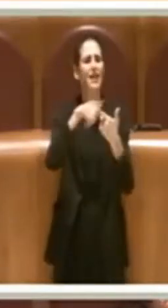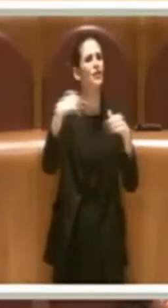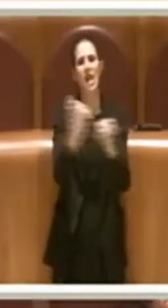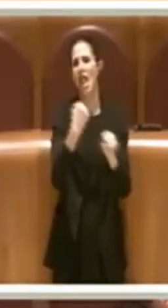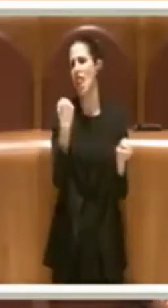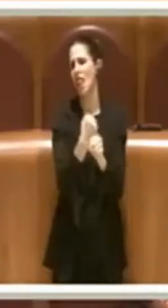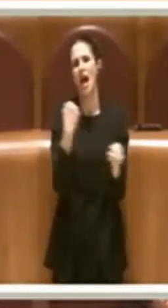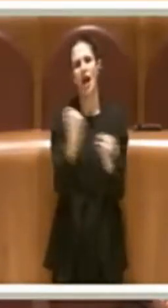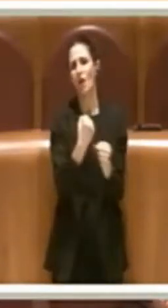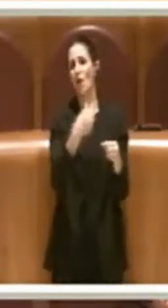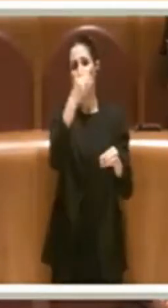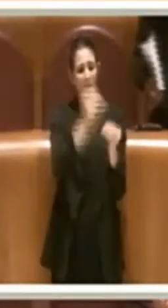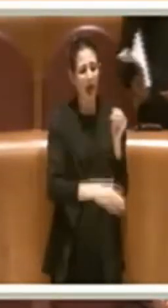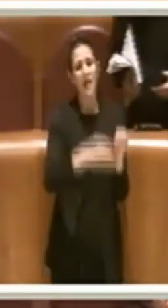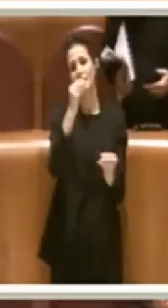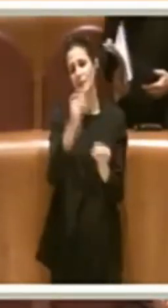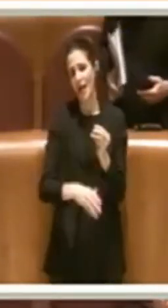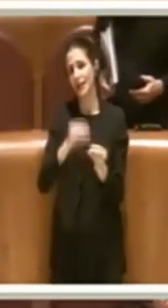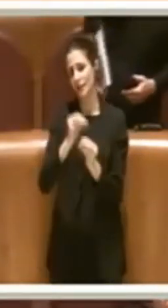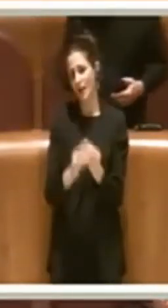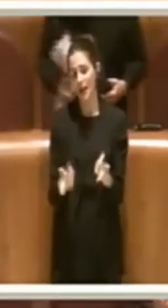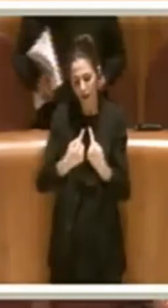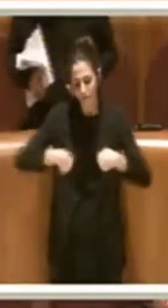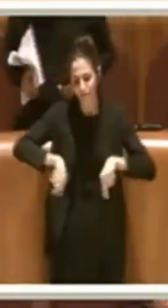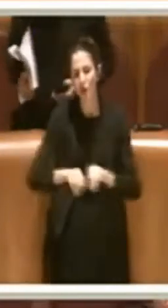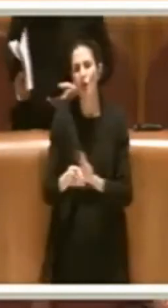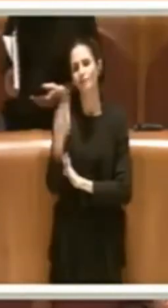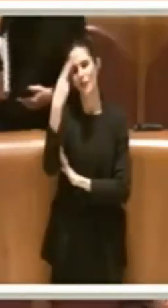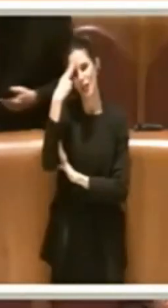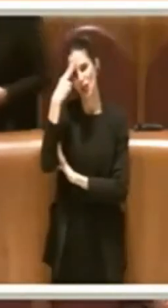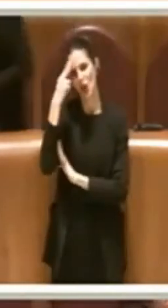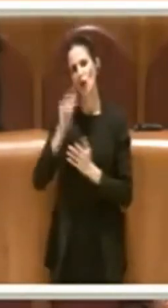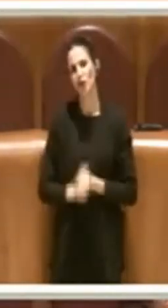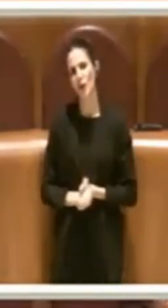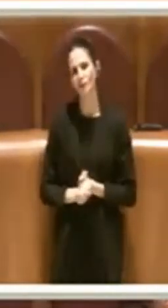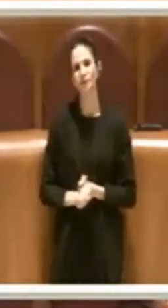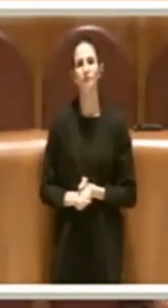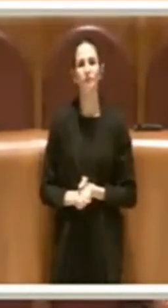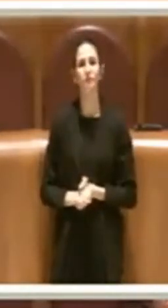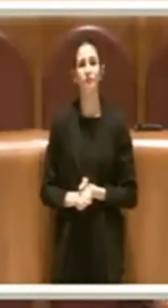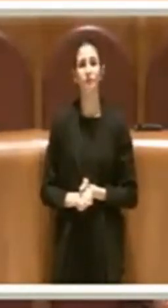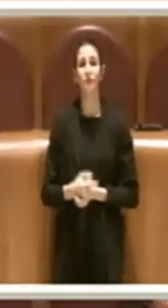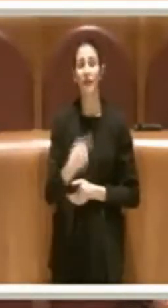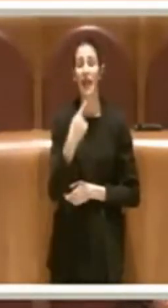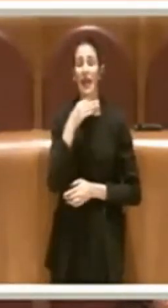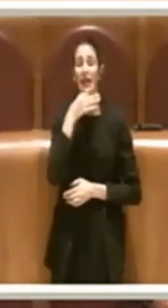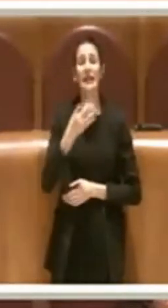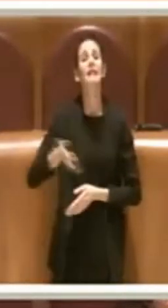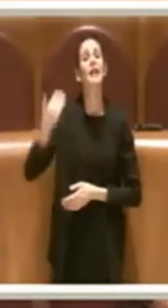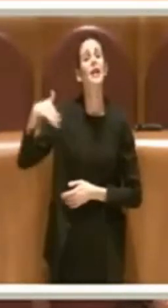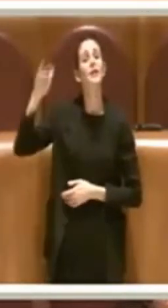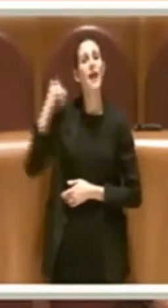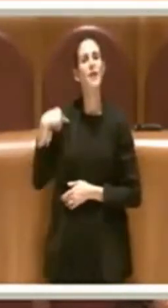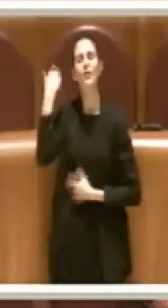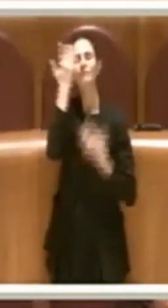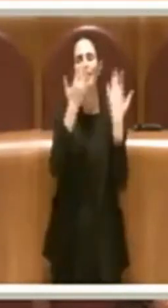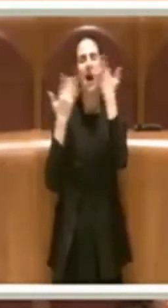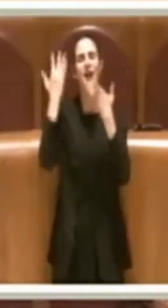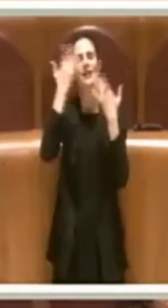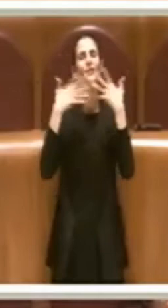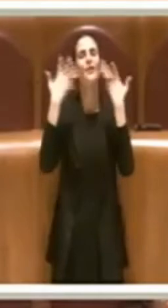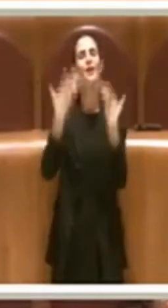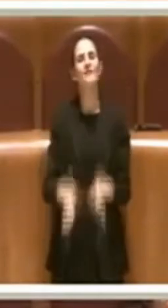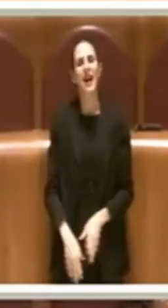questo che cerchiamo di arginare. Riporto una riflessione che facevo nel mio scorso intervento, tanto tempo fa, che nel 2008,